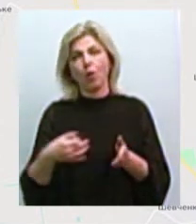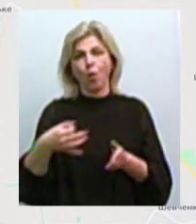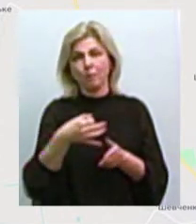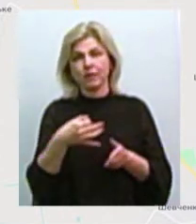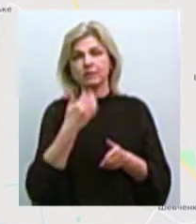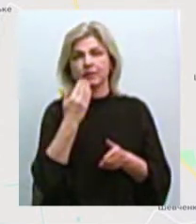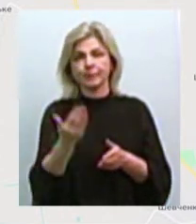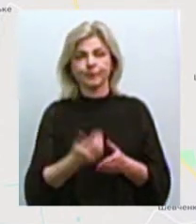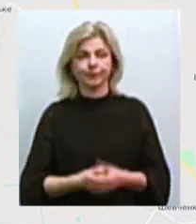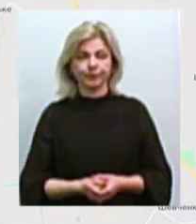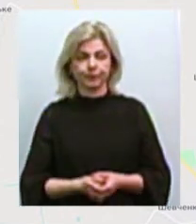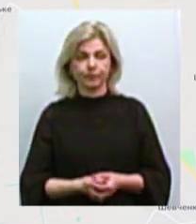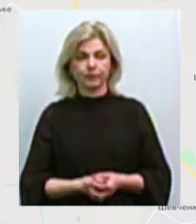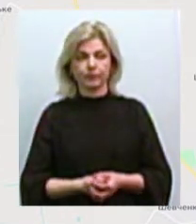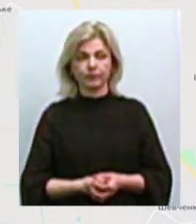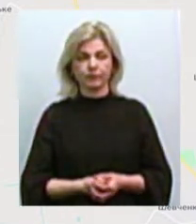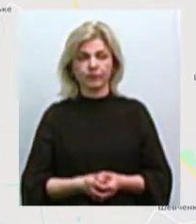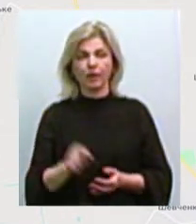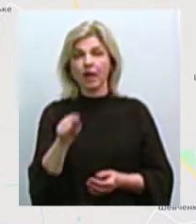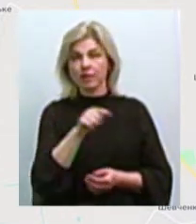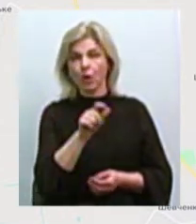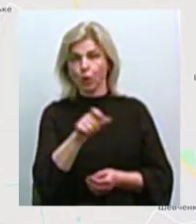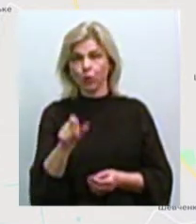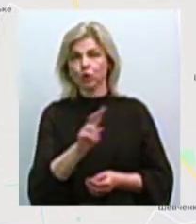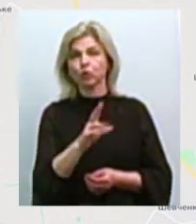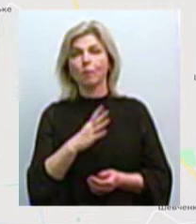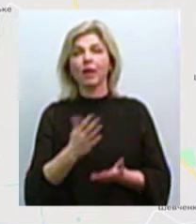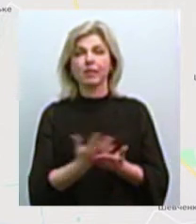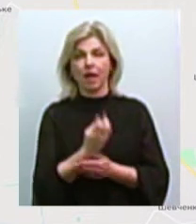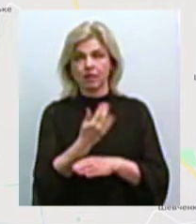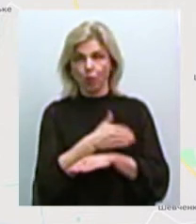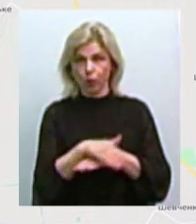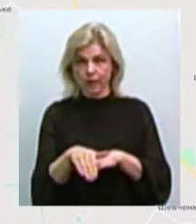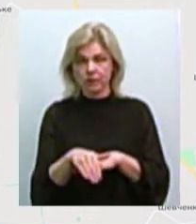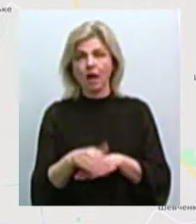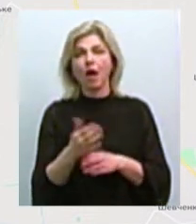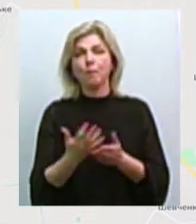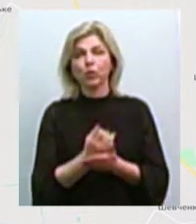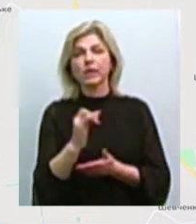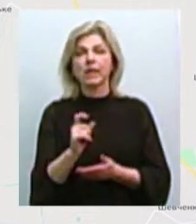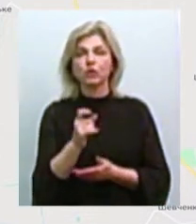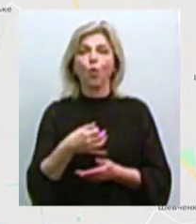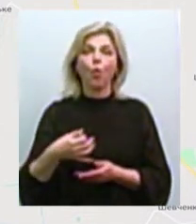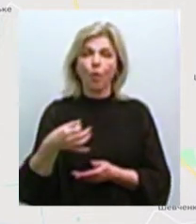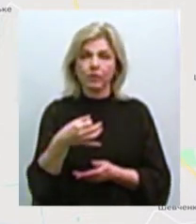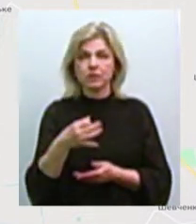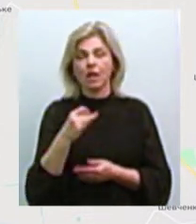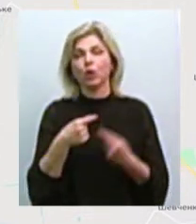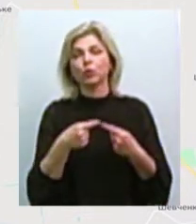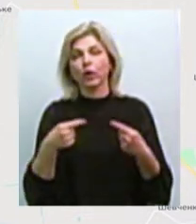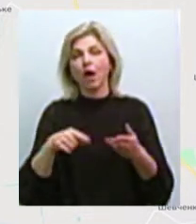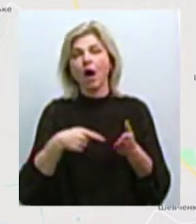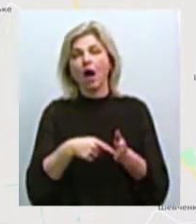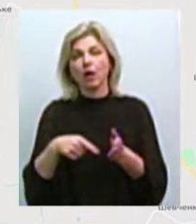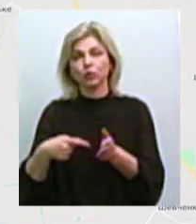Ті люди, які були знайдені на вулиці нами, вони, виходить, з області, з інших містів України